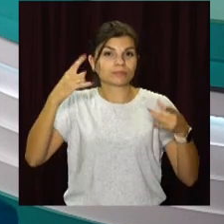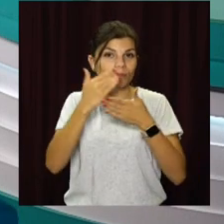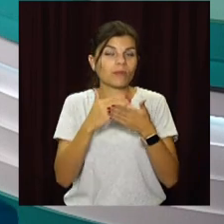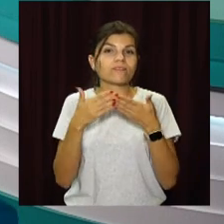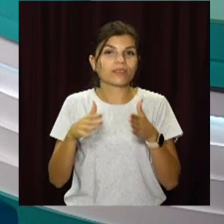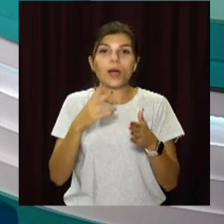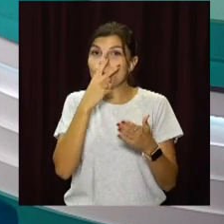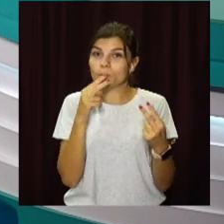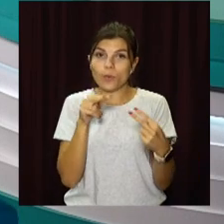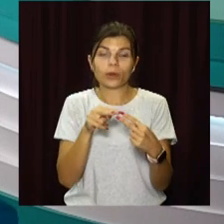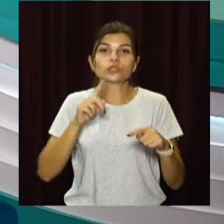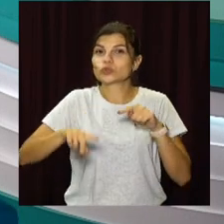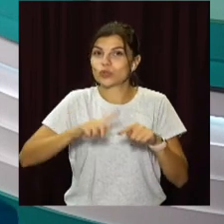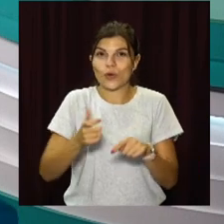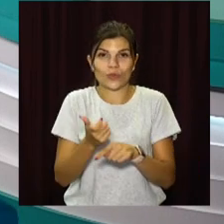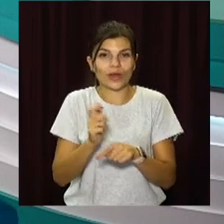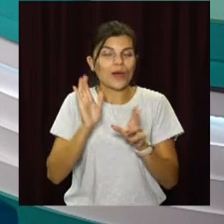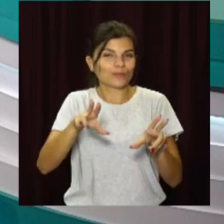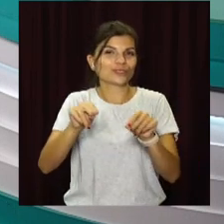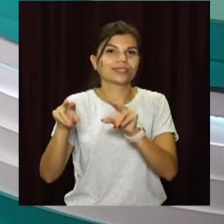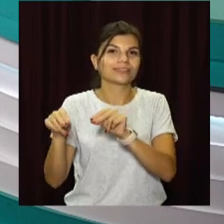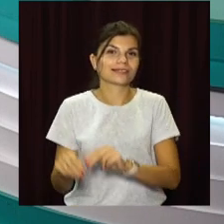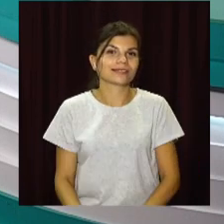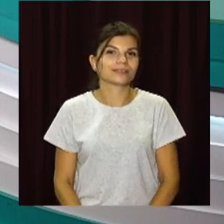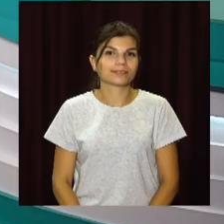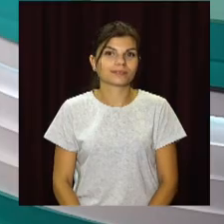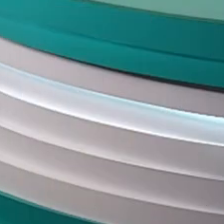відкритим, бо бачимо вже зовсім скоро. І нехай щастить.